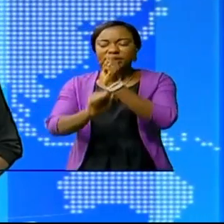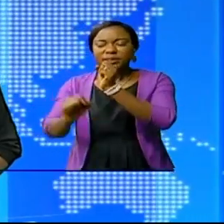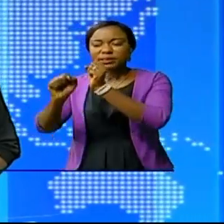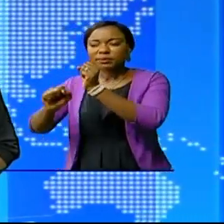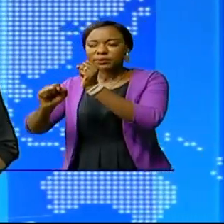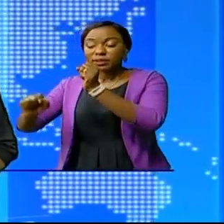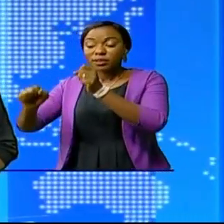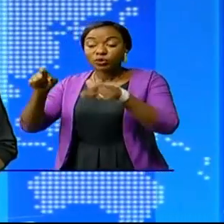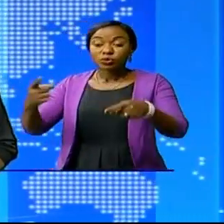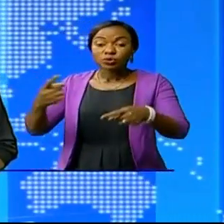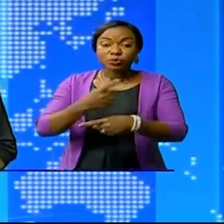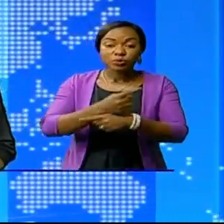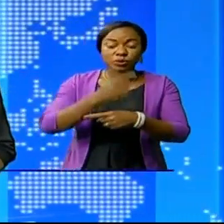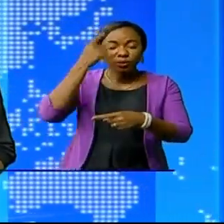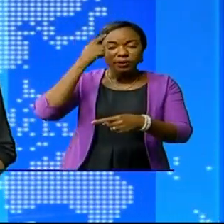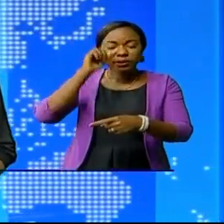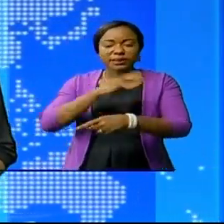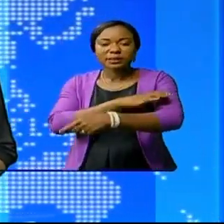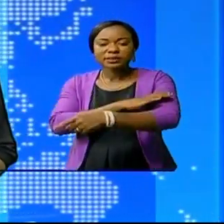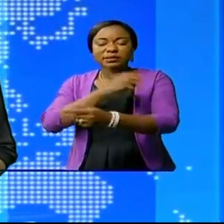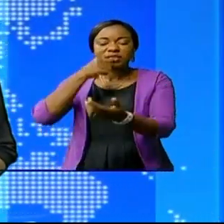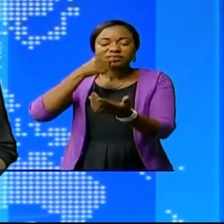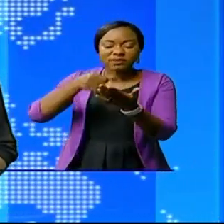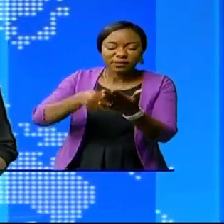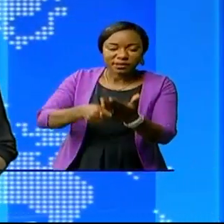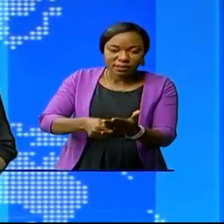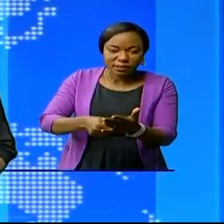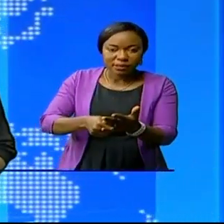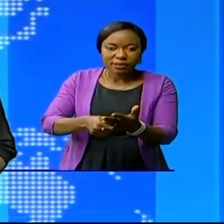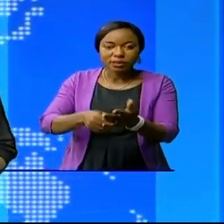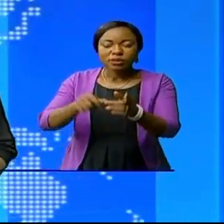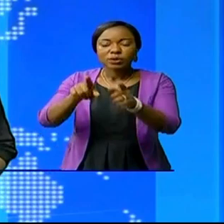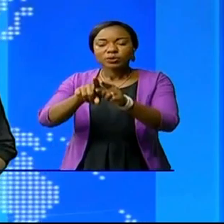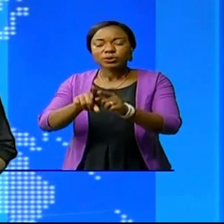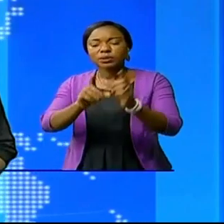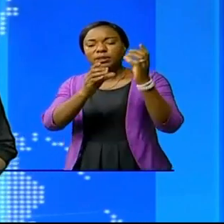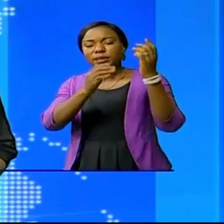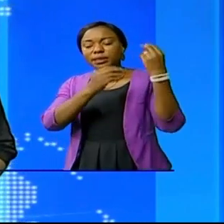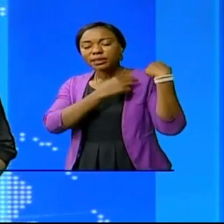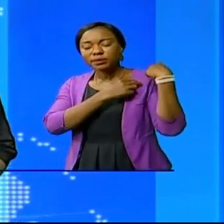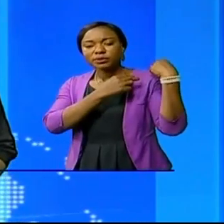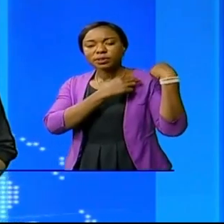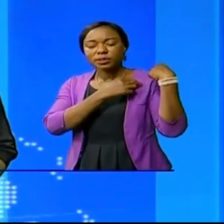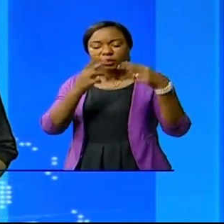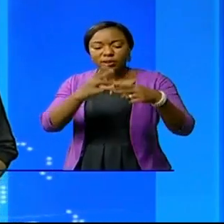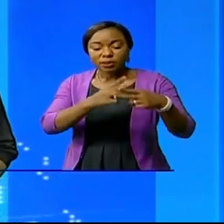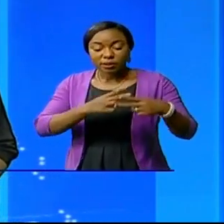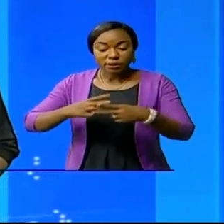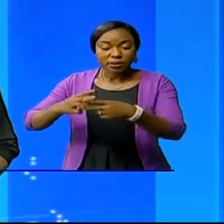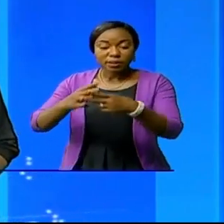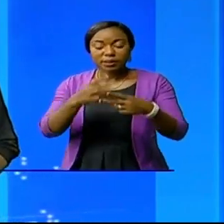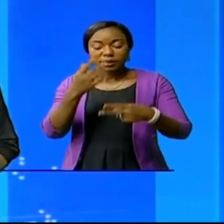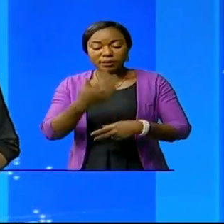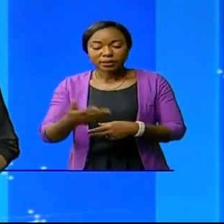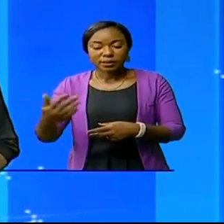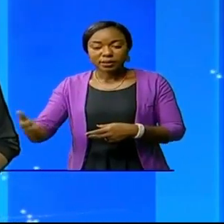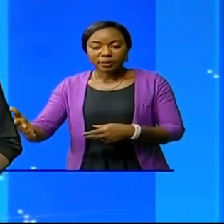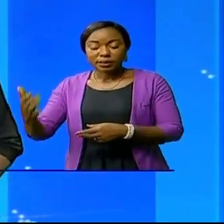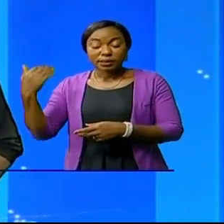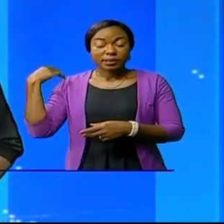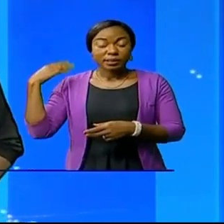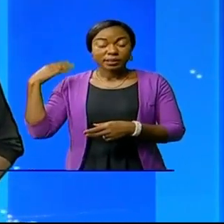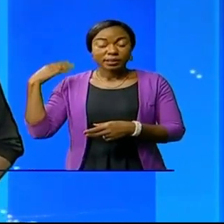ce jour au civisme fiscal et à la responsabilité dans la gestion de déniés publics, ceci,